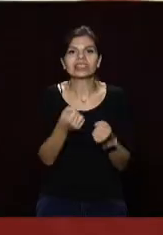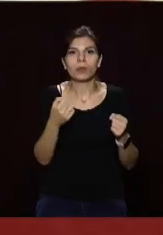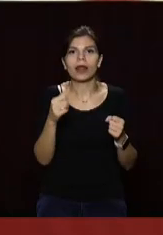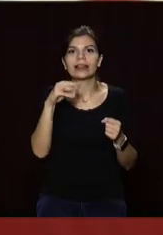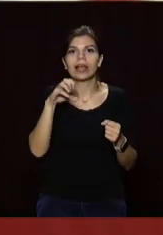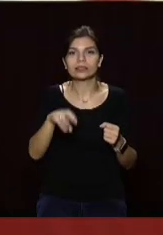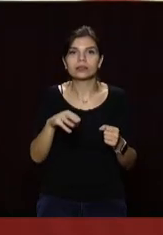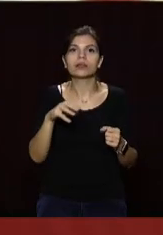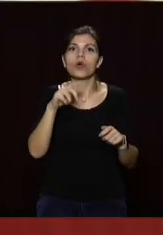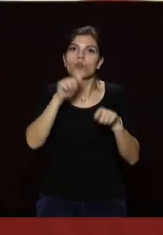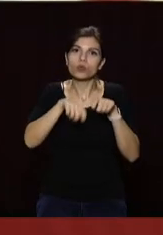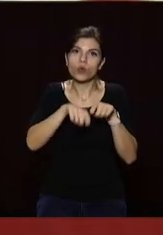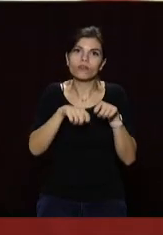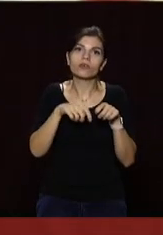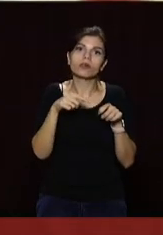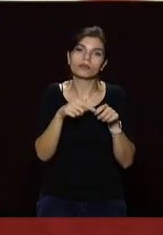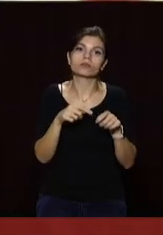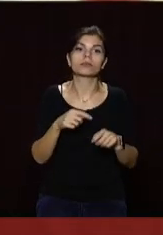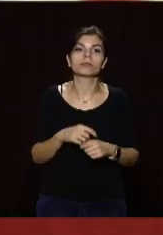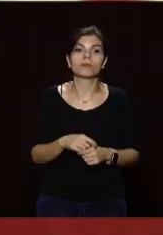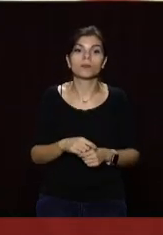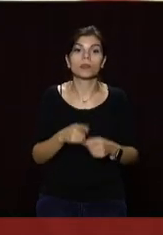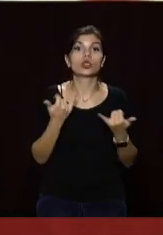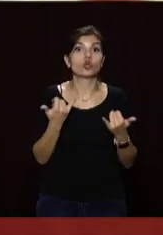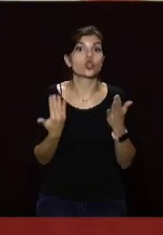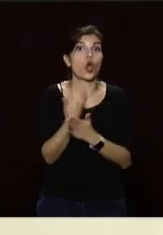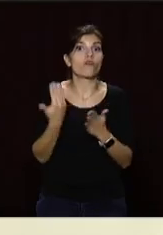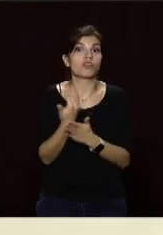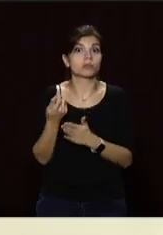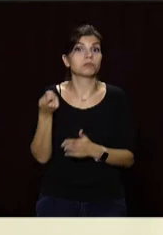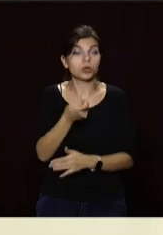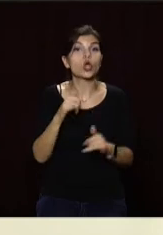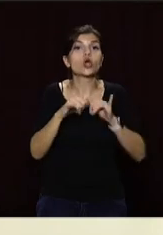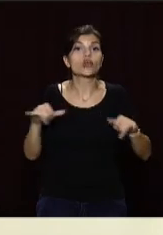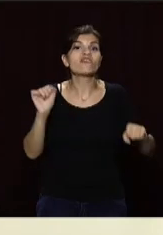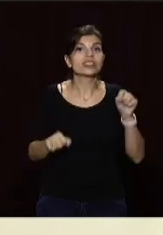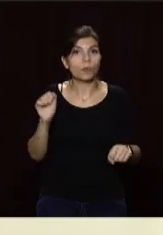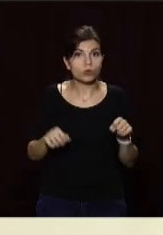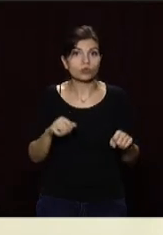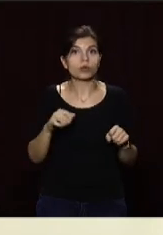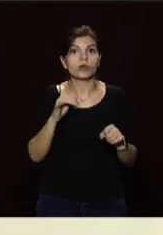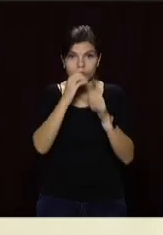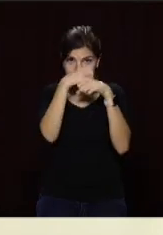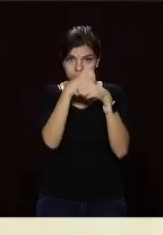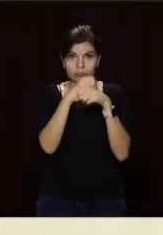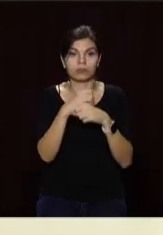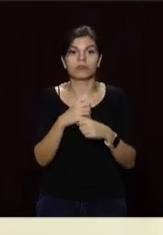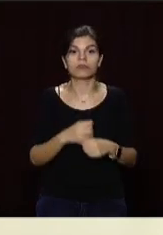виявлення антигену з іноземними виробниками. Це новинка на ринку та розширення можливостей ІФА-лабораторій.